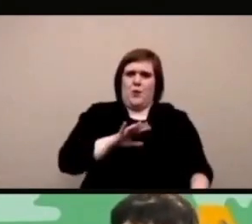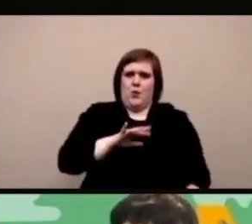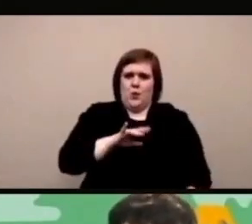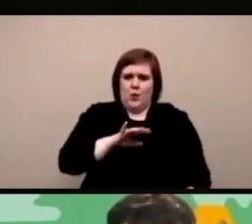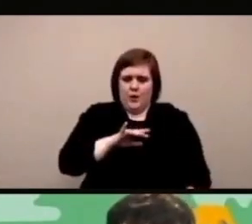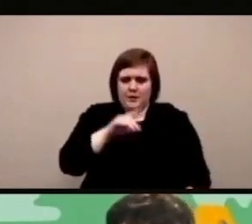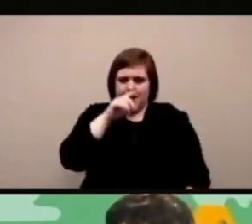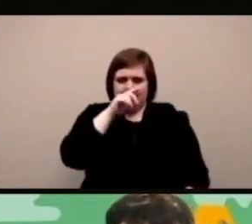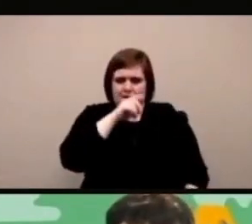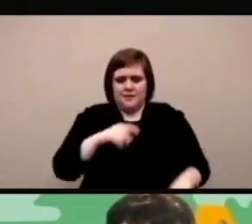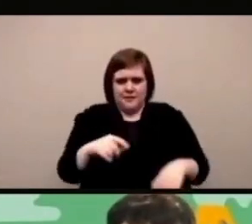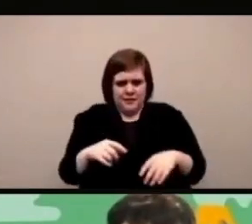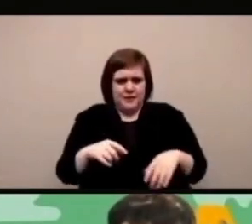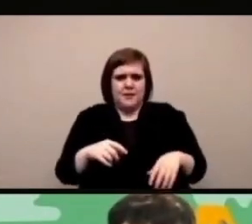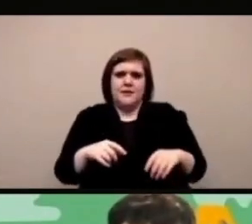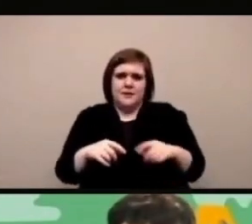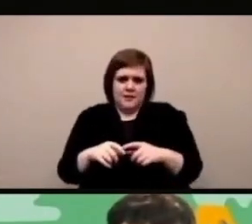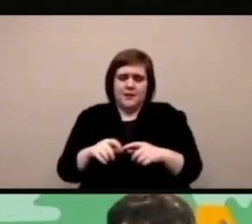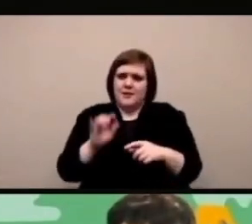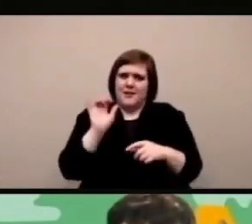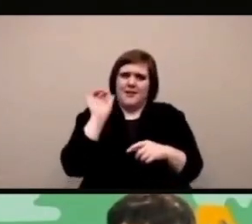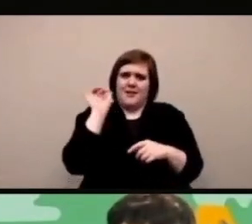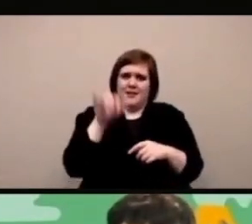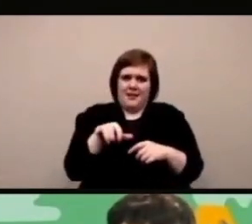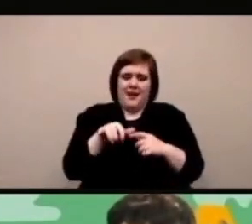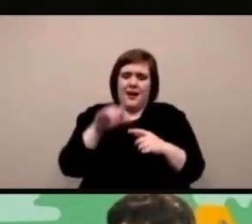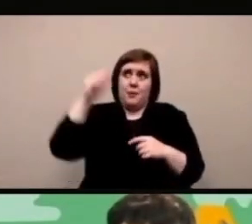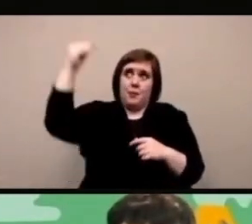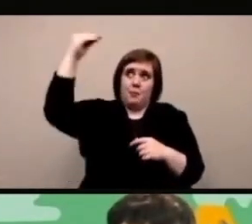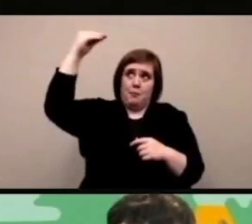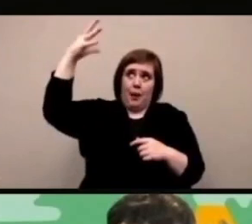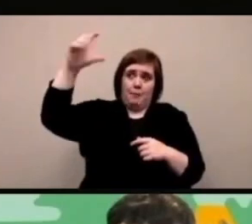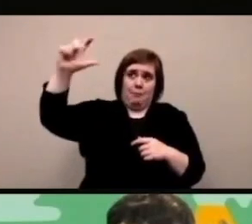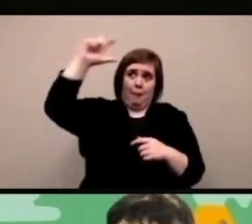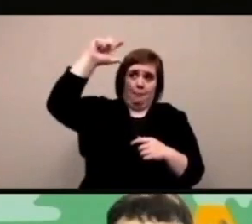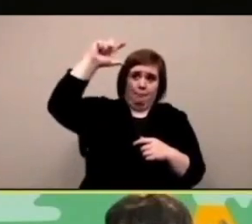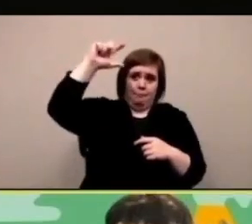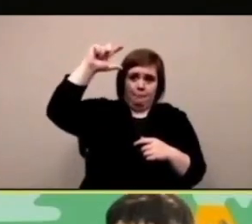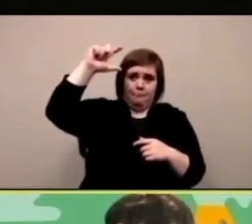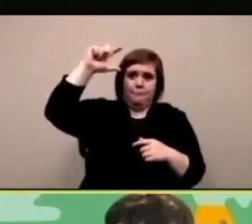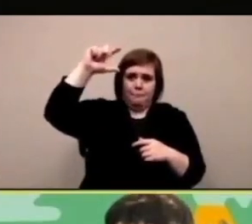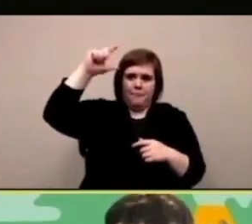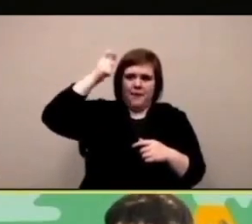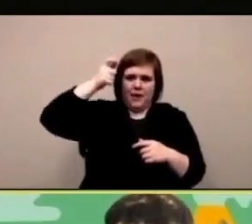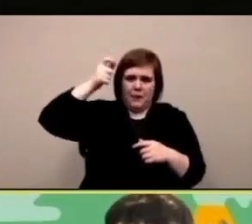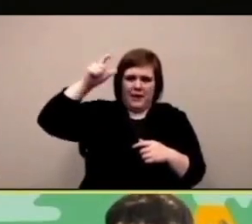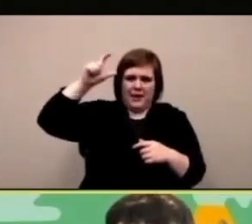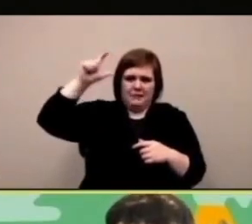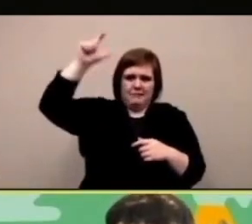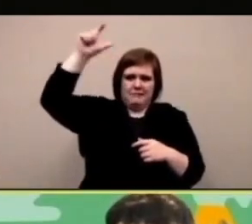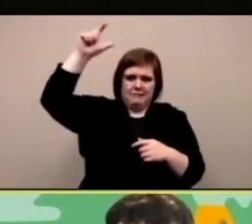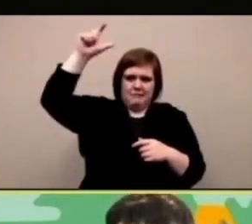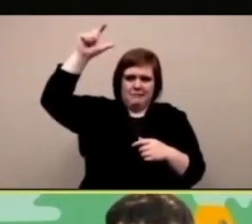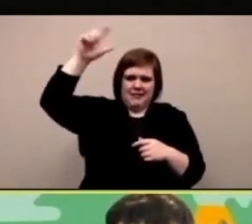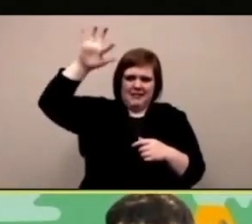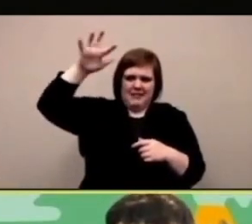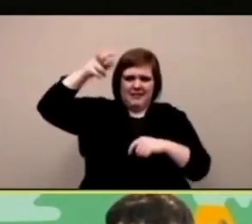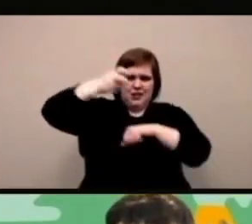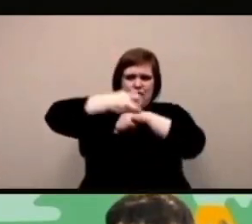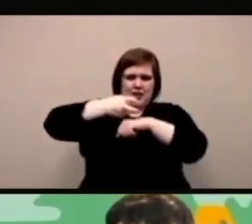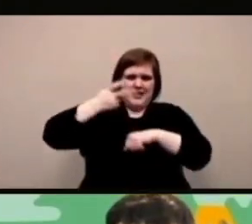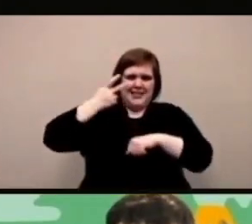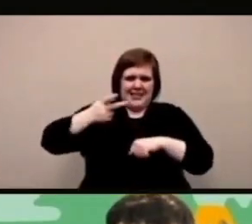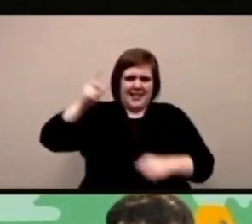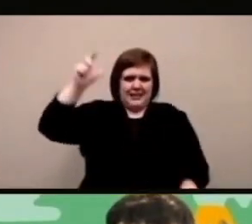fa sempre freddo in questa zona quindi vorrei che il sole mi seguisse sempre sarebbe simpatico che succedesse